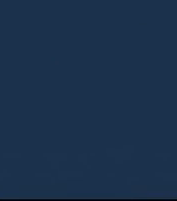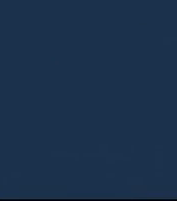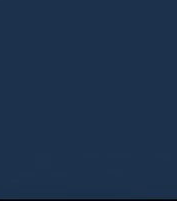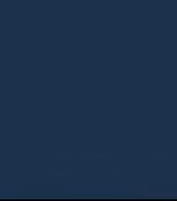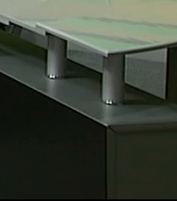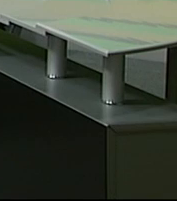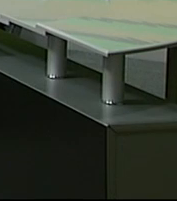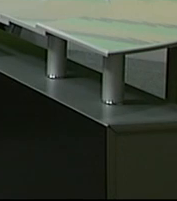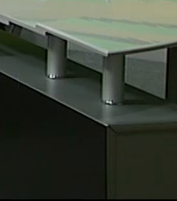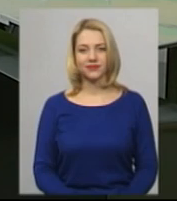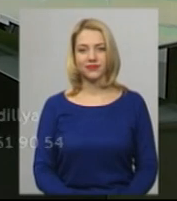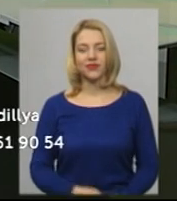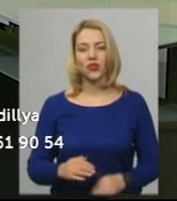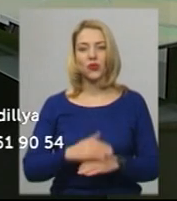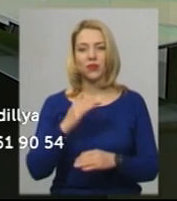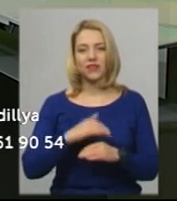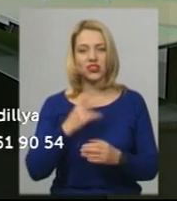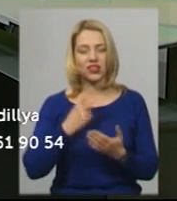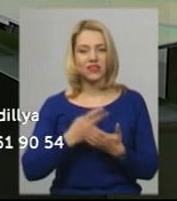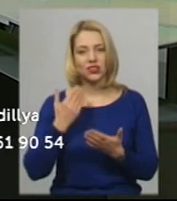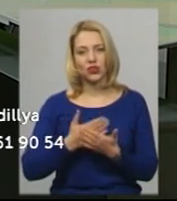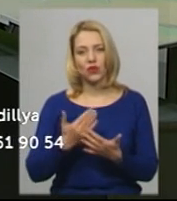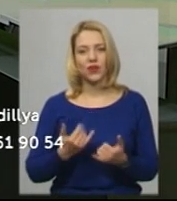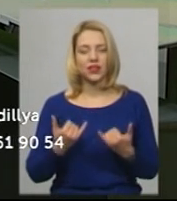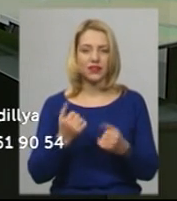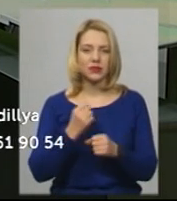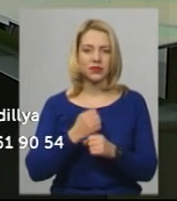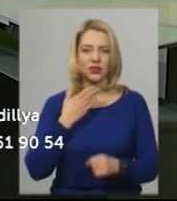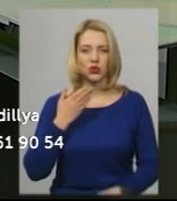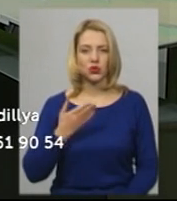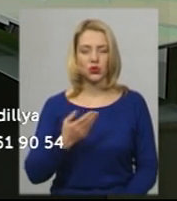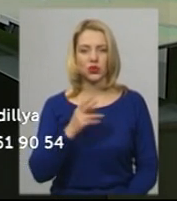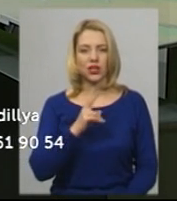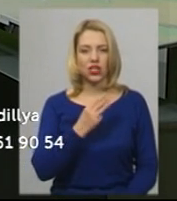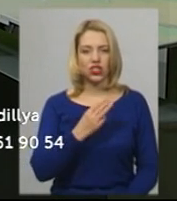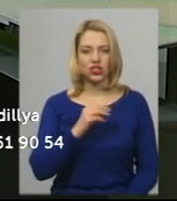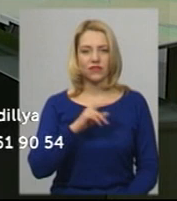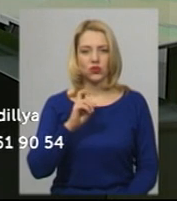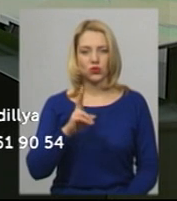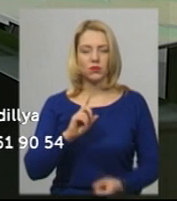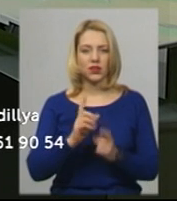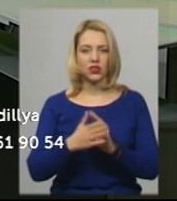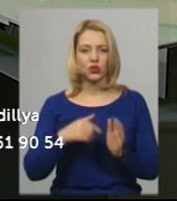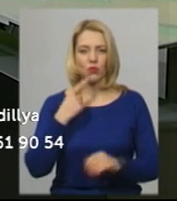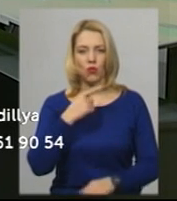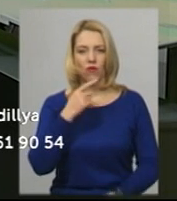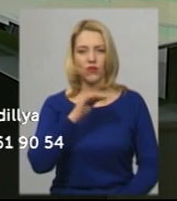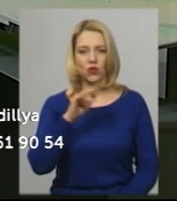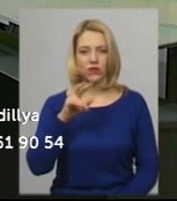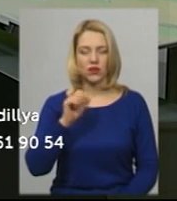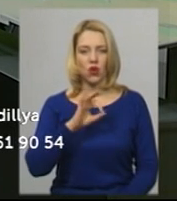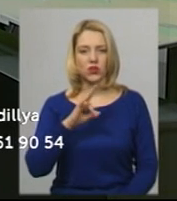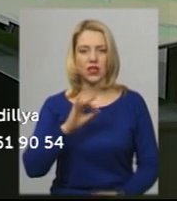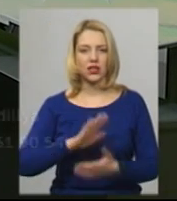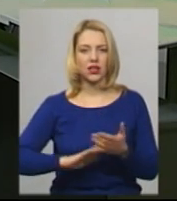Музика Доброго вечора, ви дивитесь новини. У студії для вас працюють ведуча Катерина Шевчук, на жесту мову перекладає Оксана Фіновська.